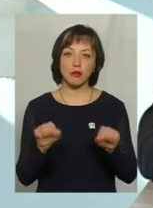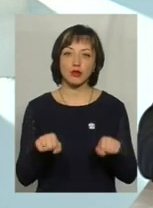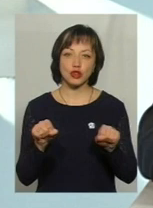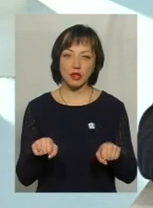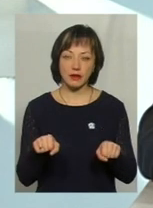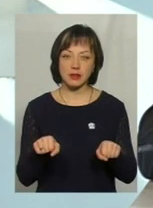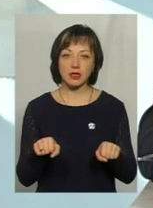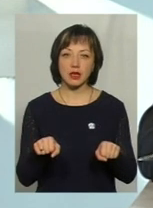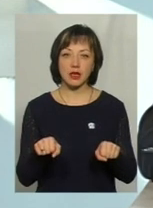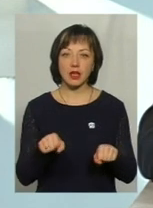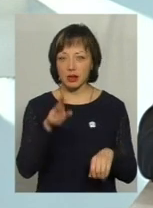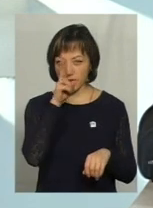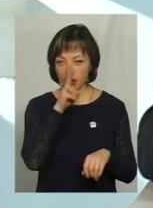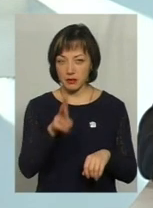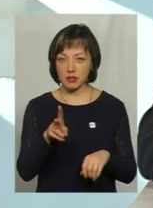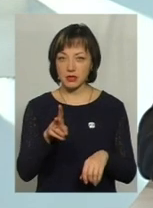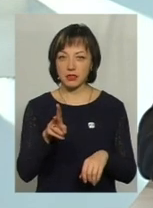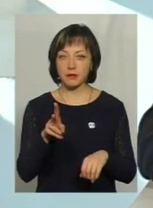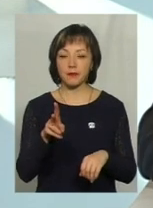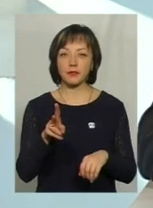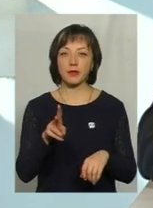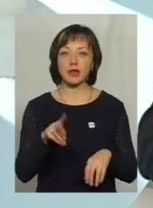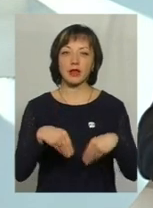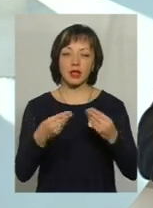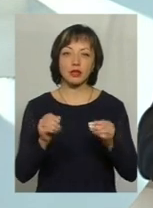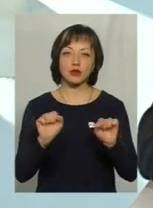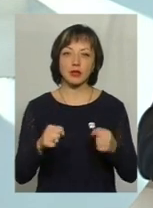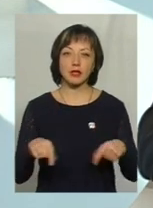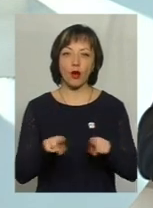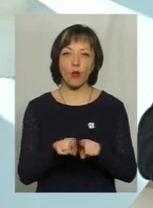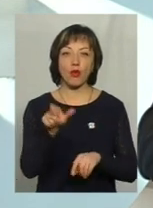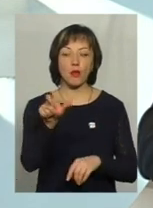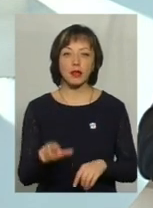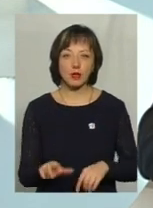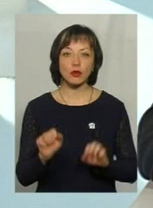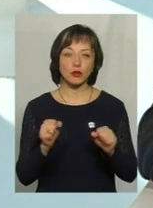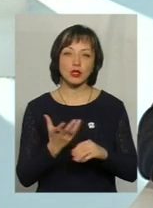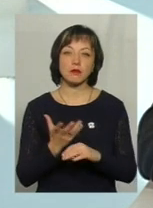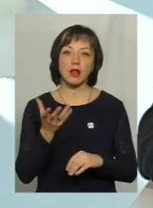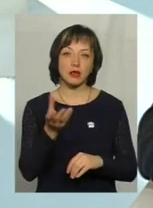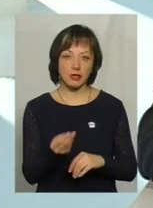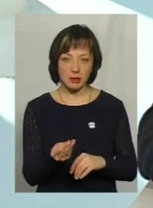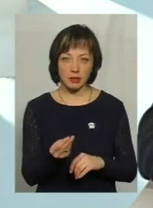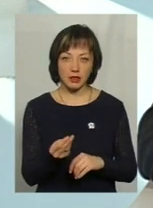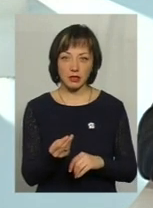такому громадянину, що він може сплатити